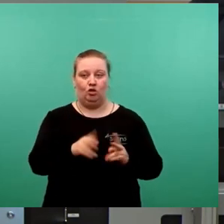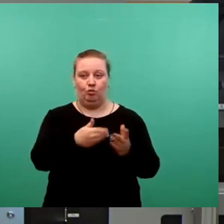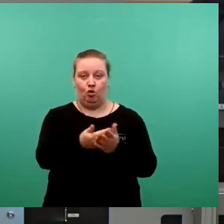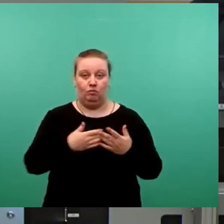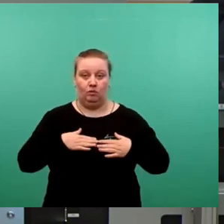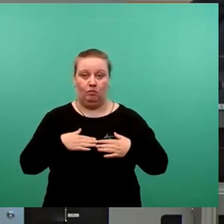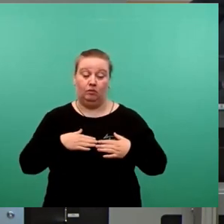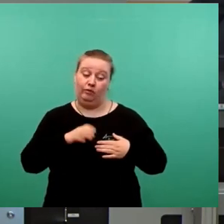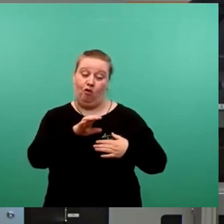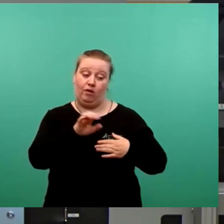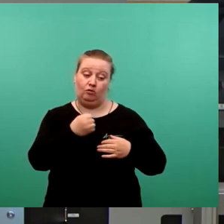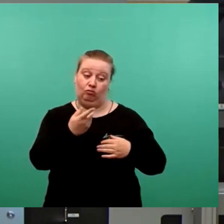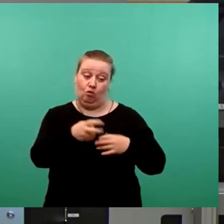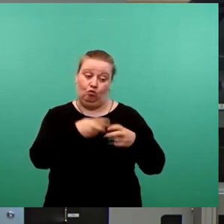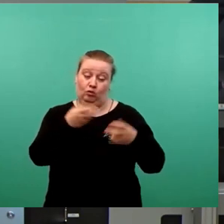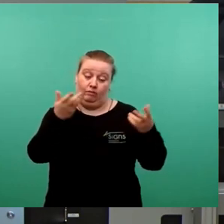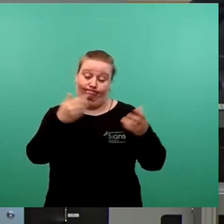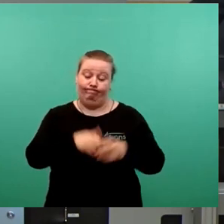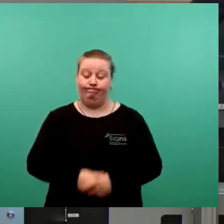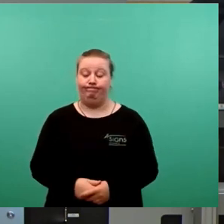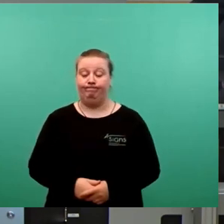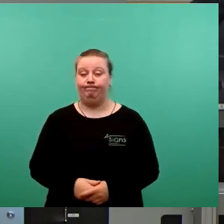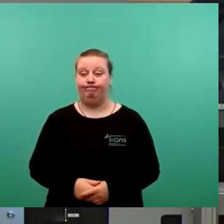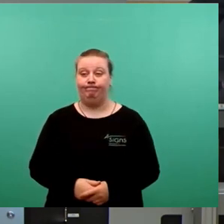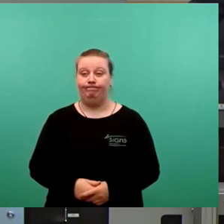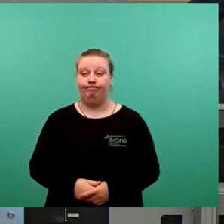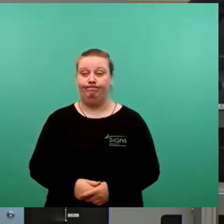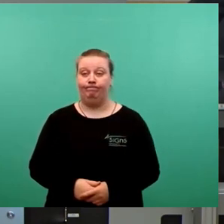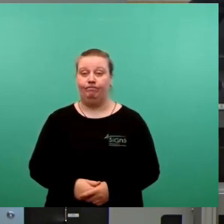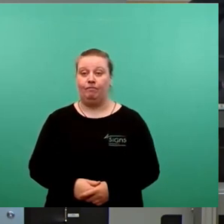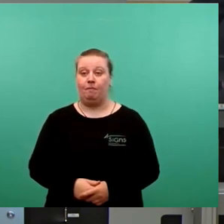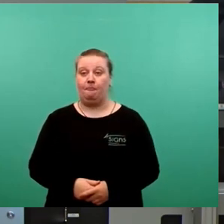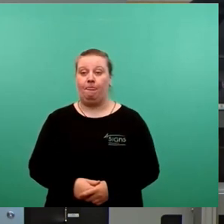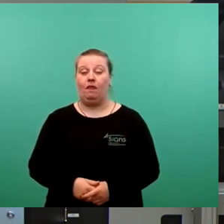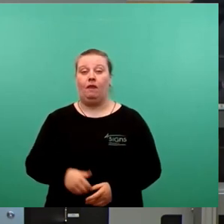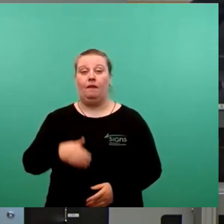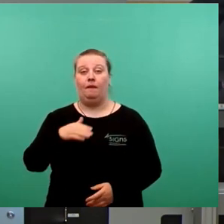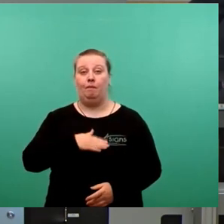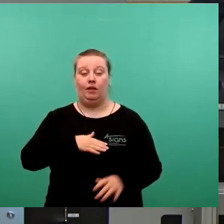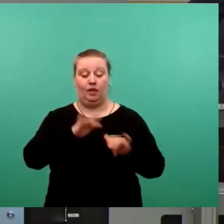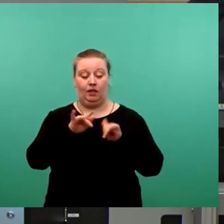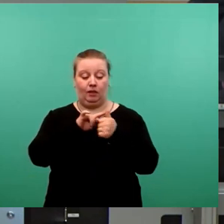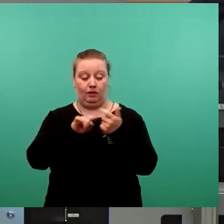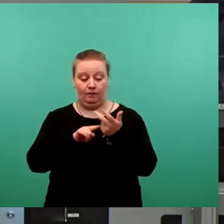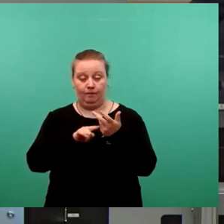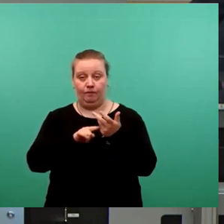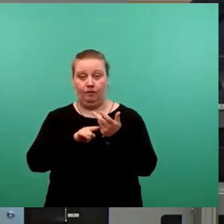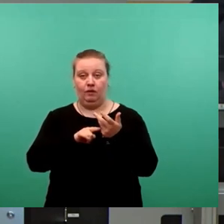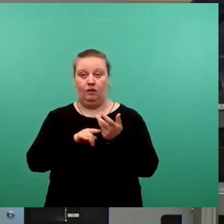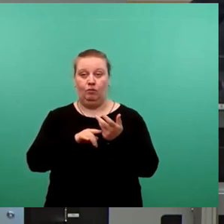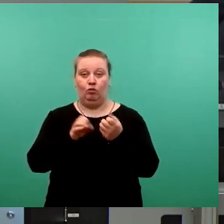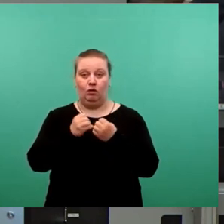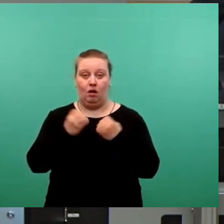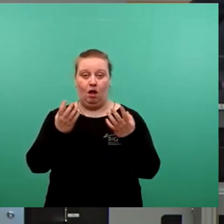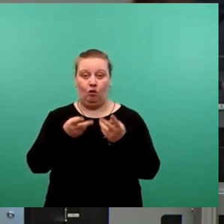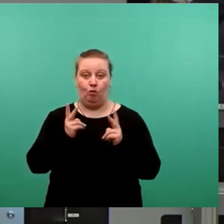vorwerfen, dass er davon Gebrauch macht. In der Logik meiner Kritikpunkte liegt es auf der Hand, dass es eigentlich